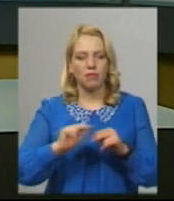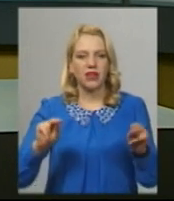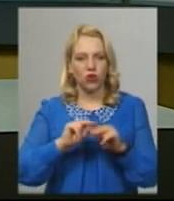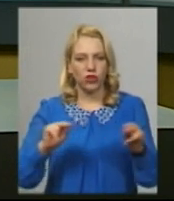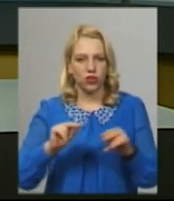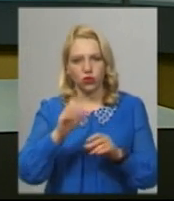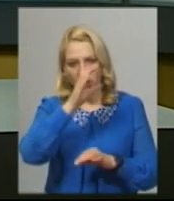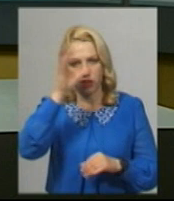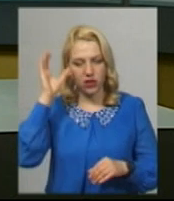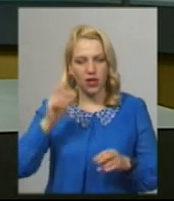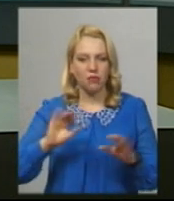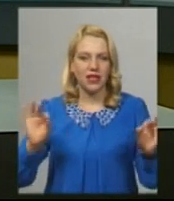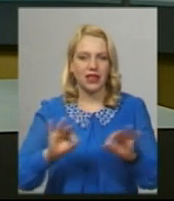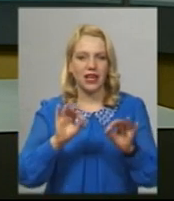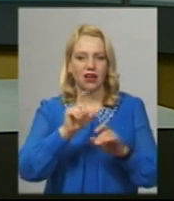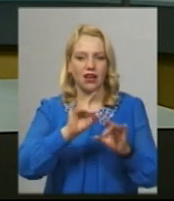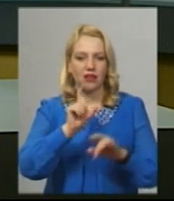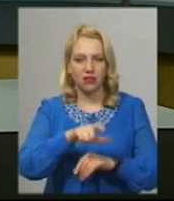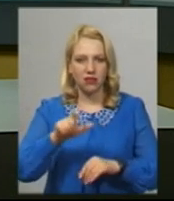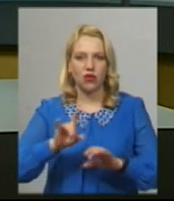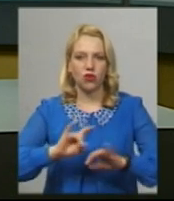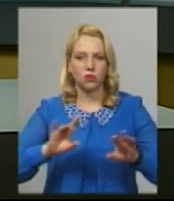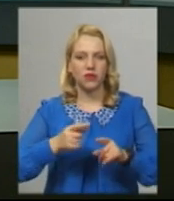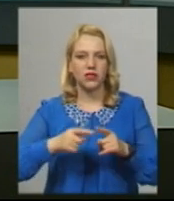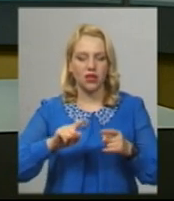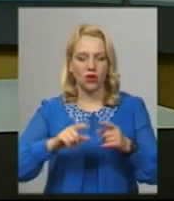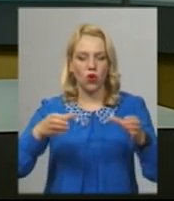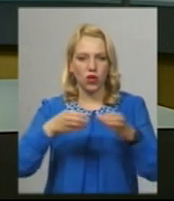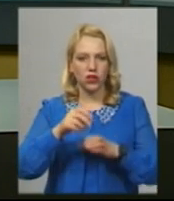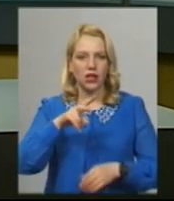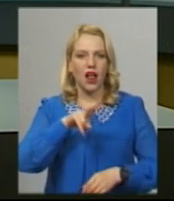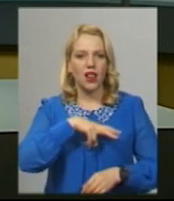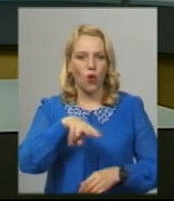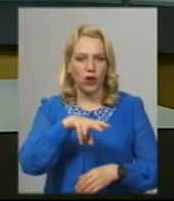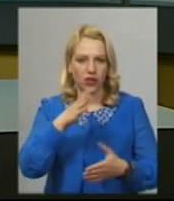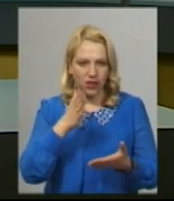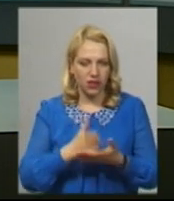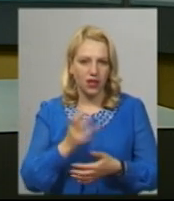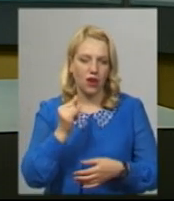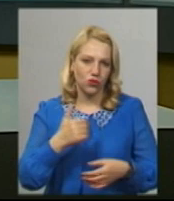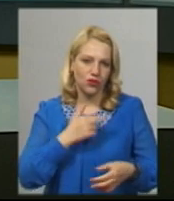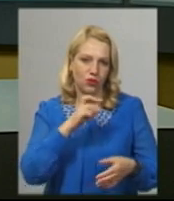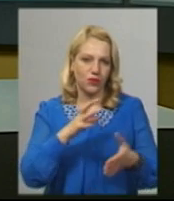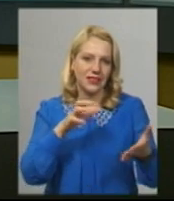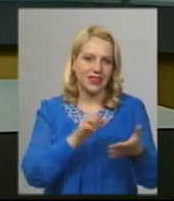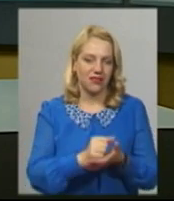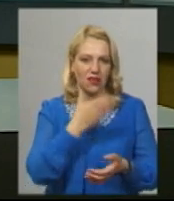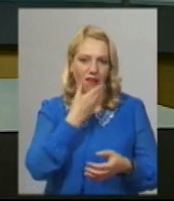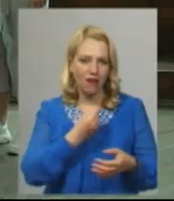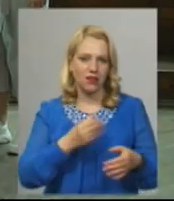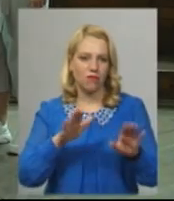Дергенка та викладачка розповіла Суспільному колектив, уже лауреати, але хотілося б посісти гідне місце у номінації